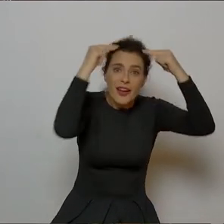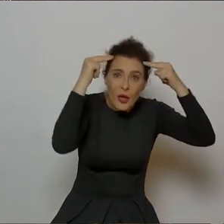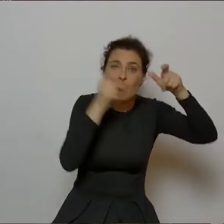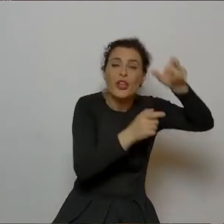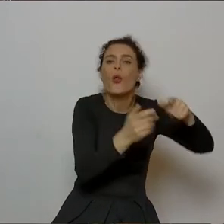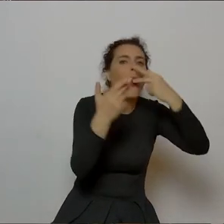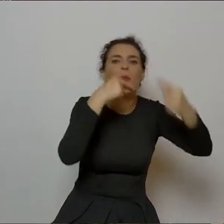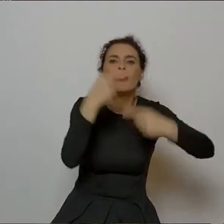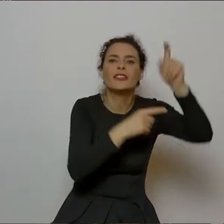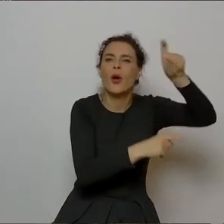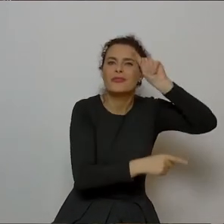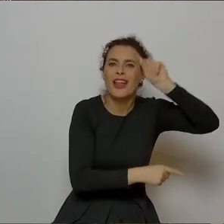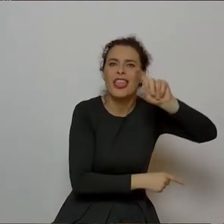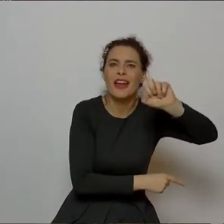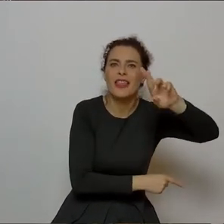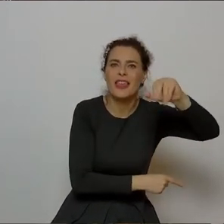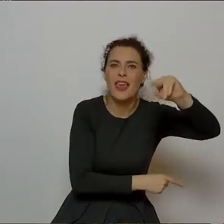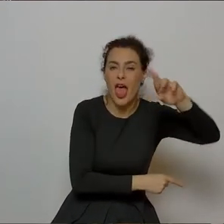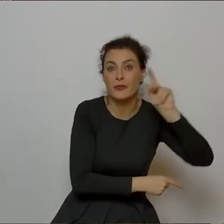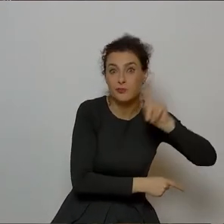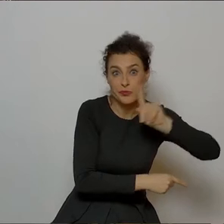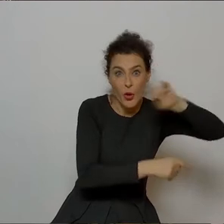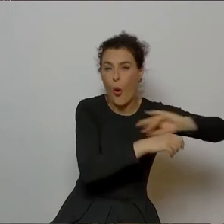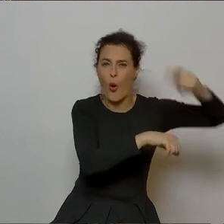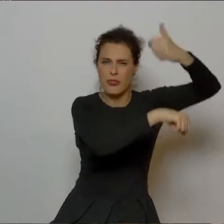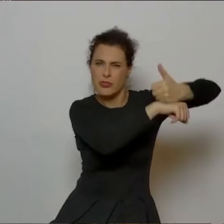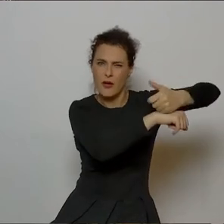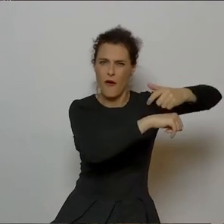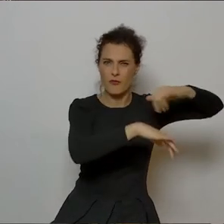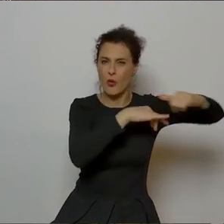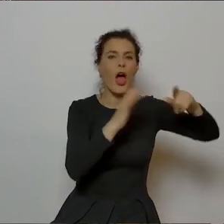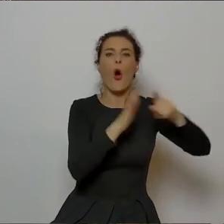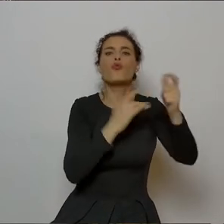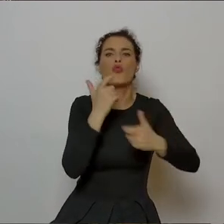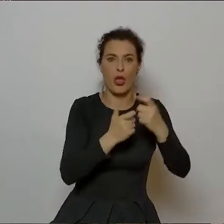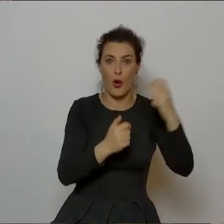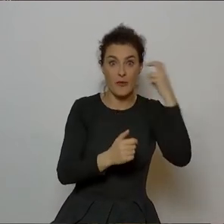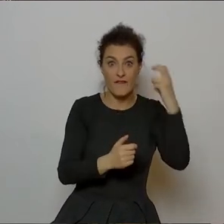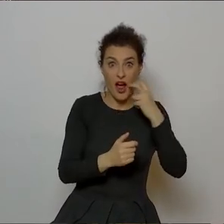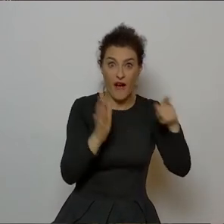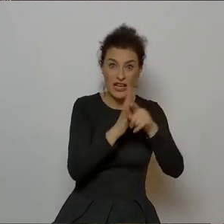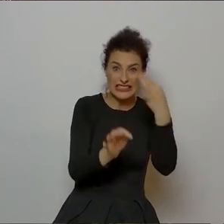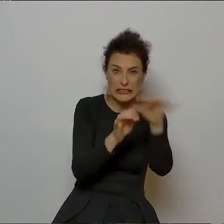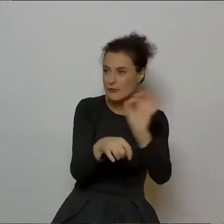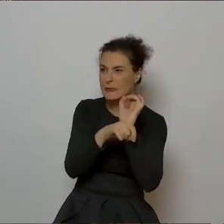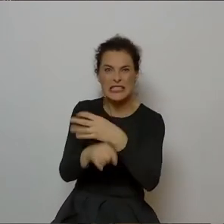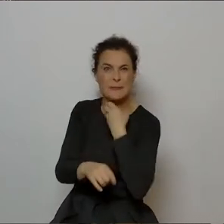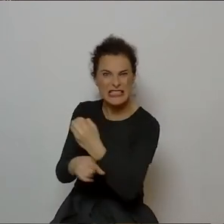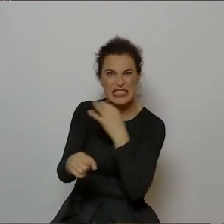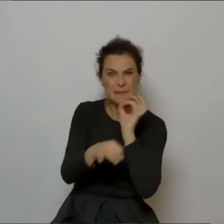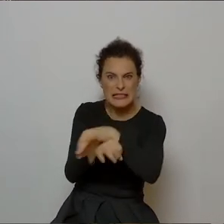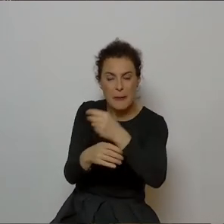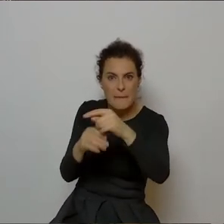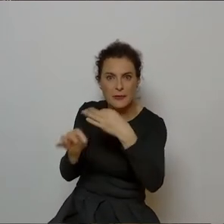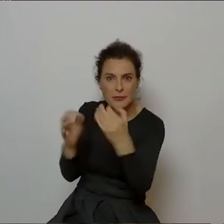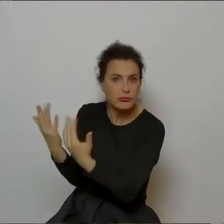pokazuje, że ten germański wódz nie pali jednak tego Wawelu, nie mści się na tych Lechitach, tylko odchodzi.